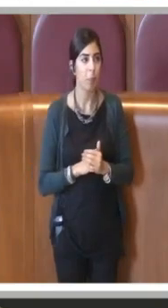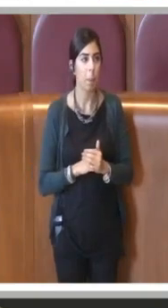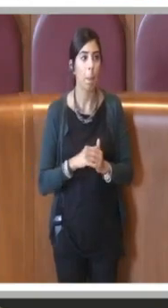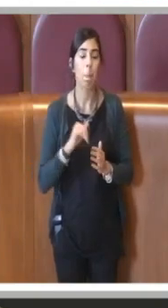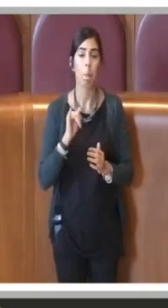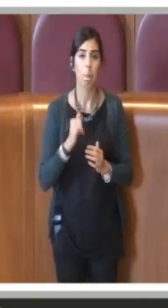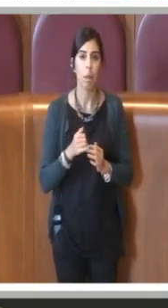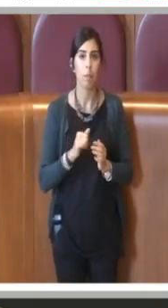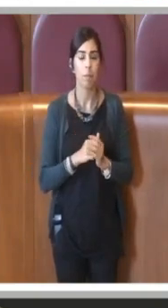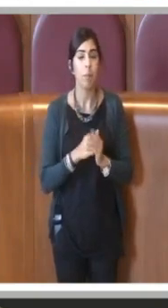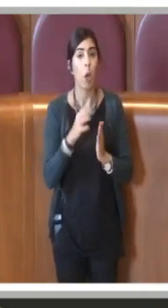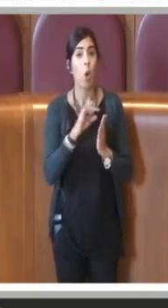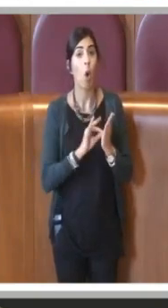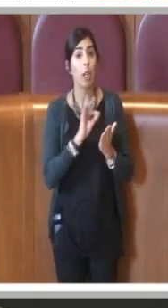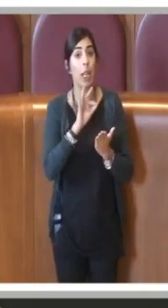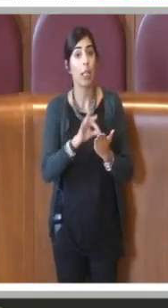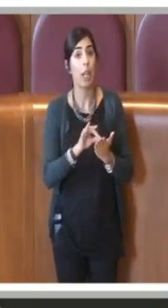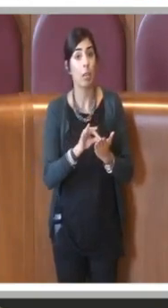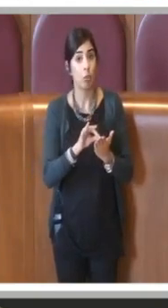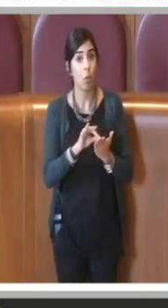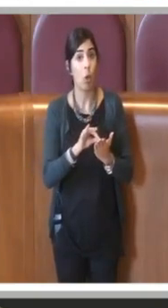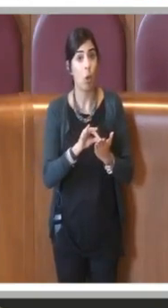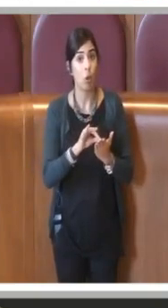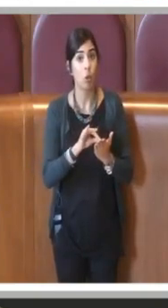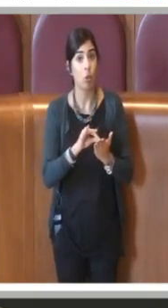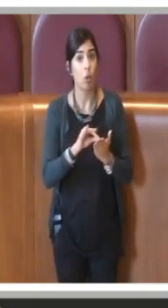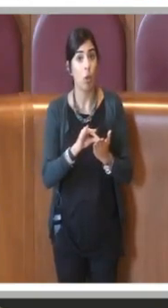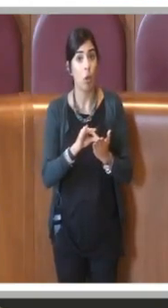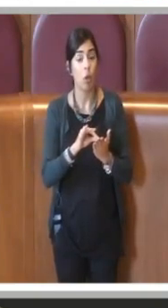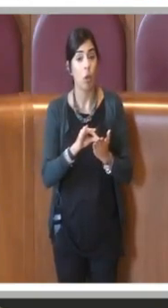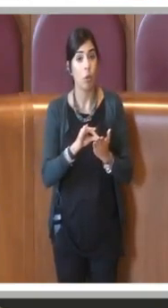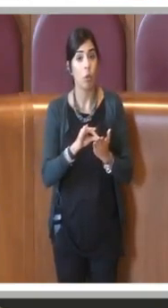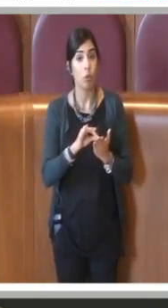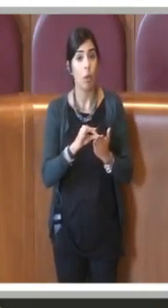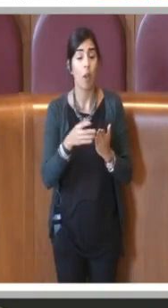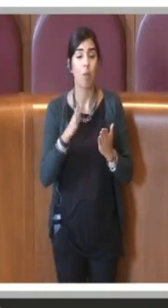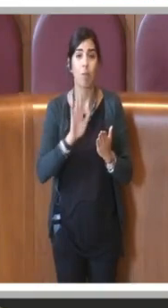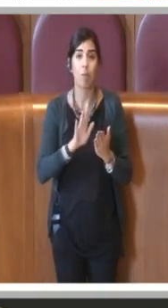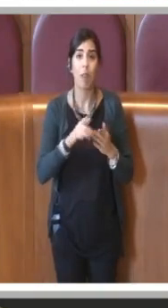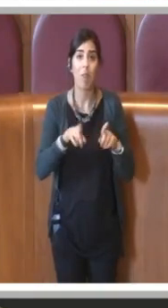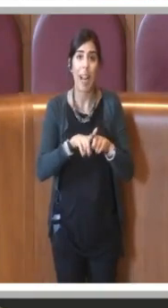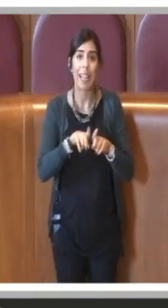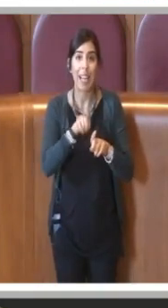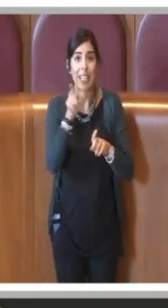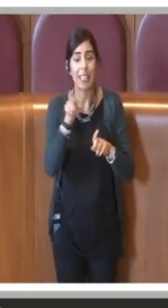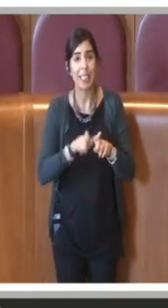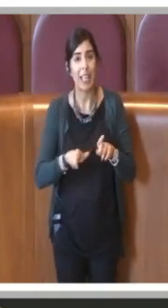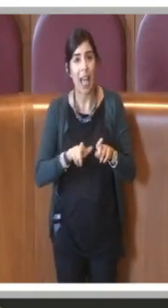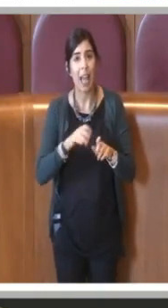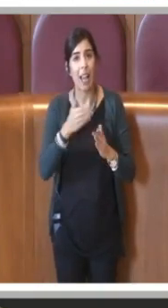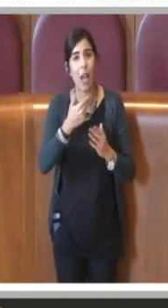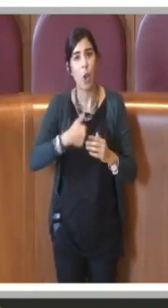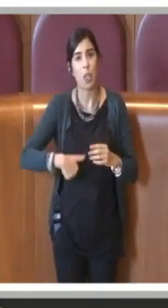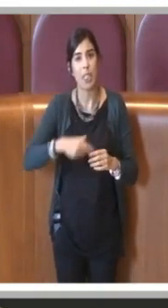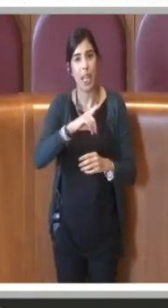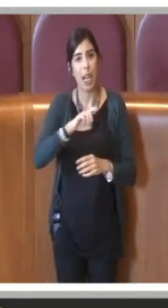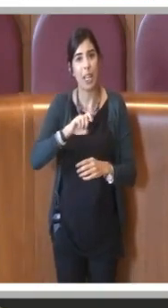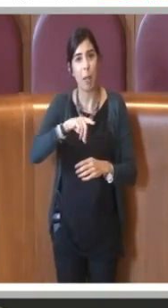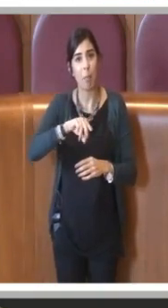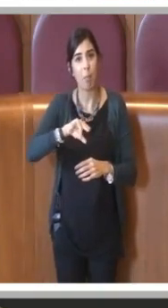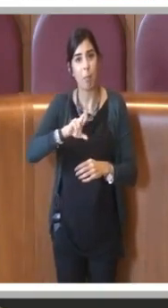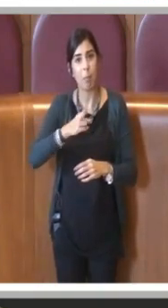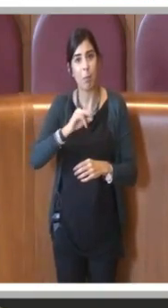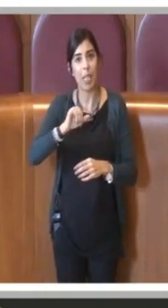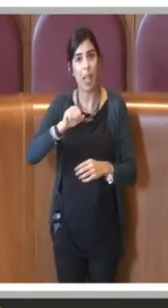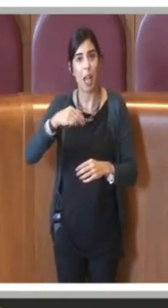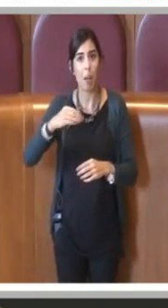L'ordine del giorno che ha fatto Fratelli d'Italia e Consigliere De Priamo mi sembra